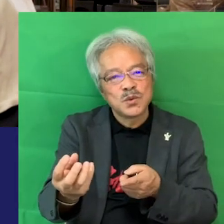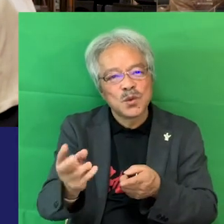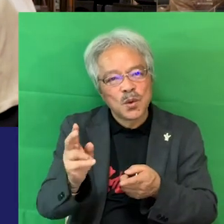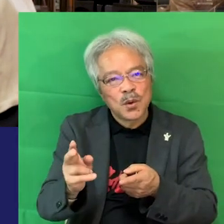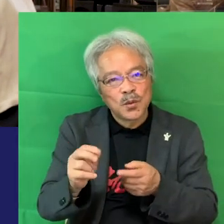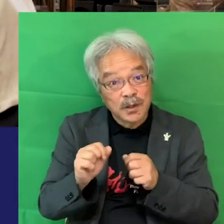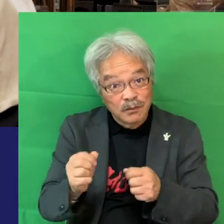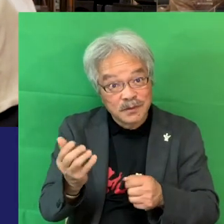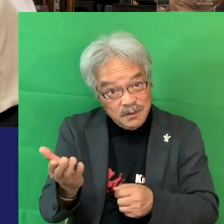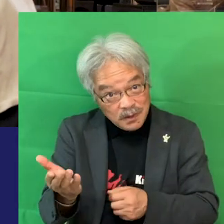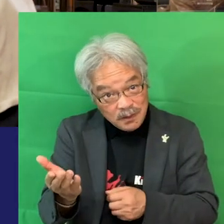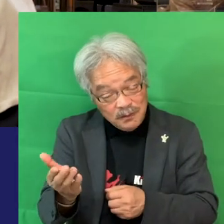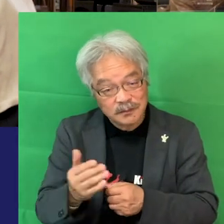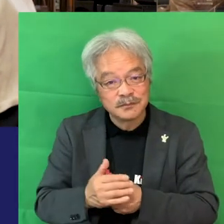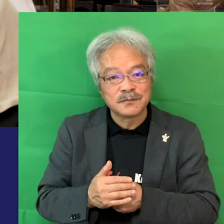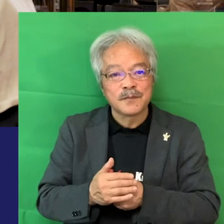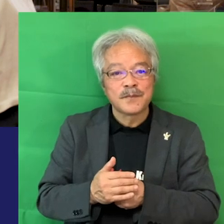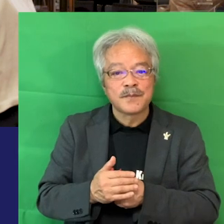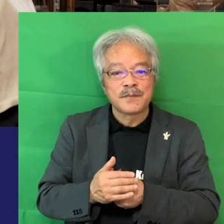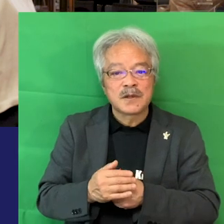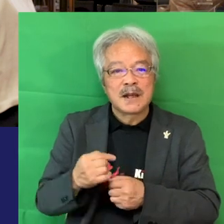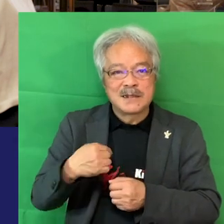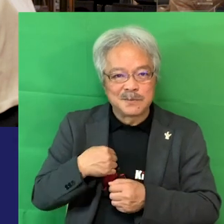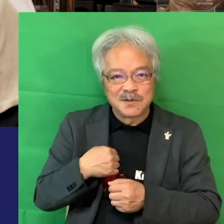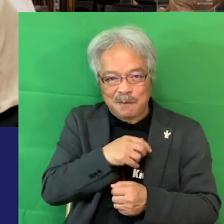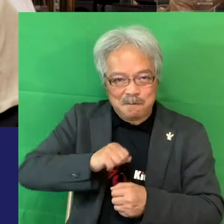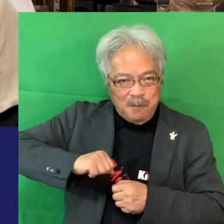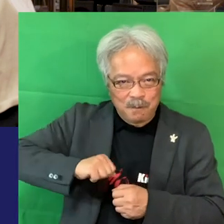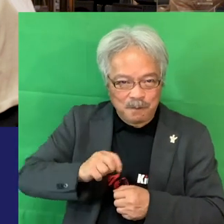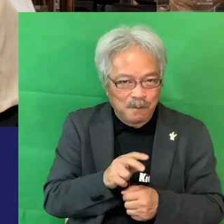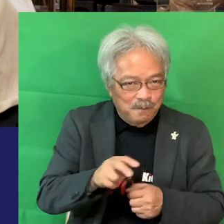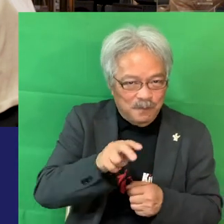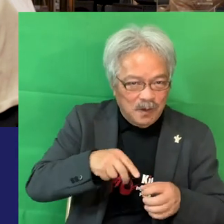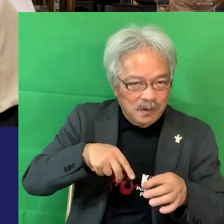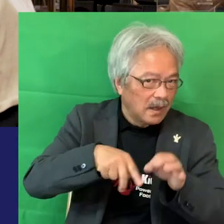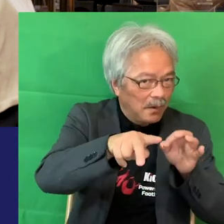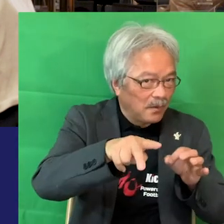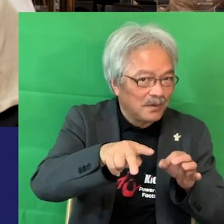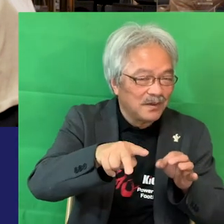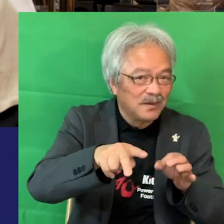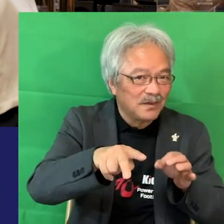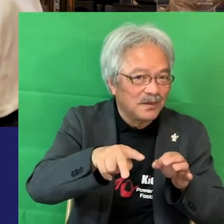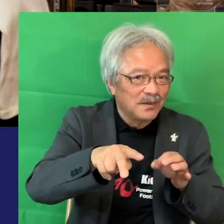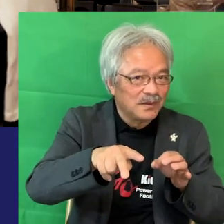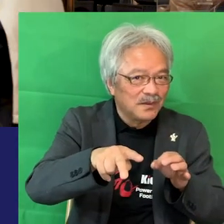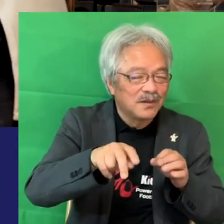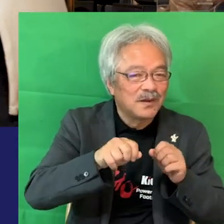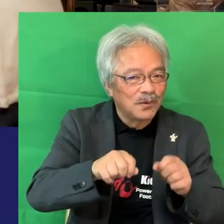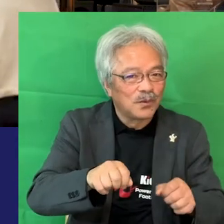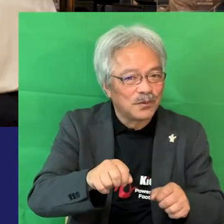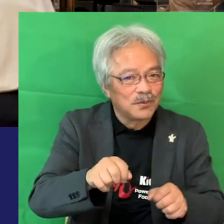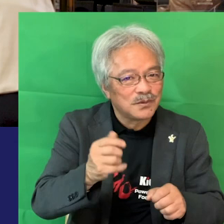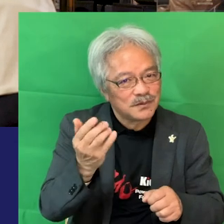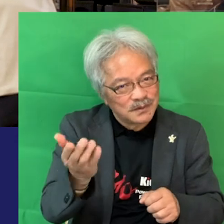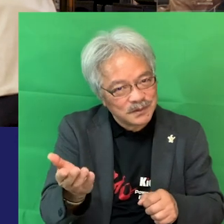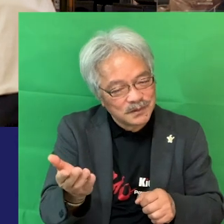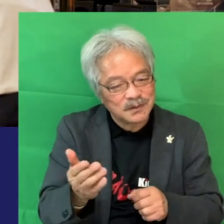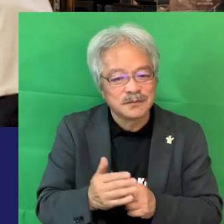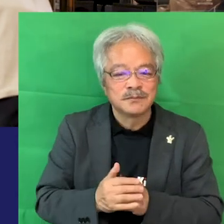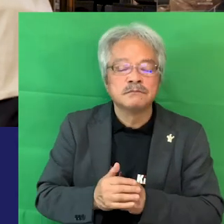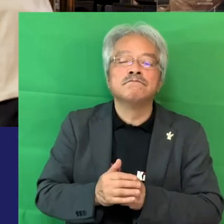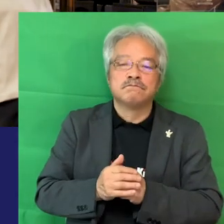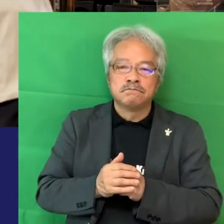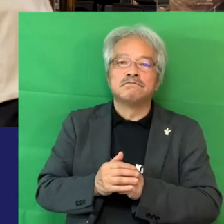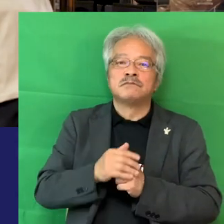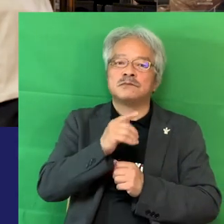ことはやるんですかね自分でとにかく突っ走ってゴールを決めてやろうというそれだけじゃなくて確かに